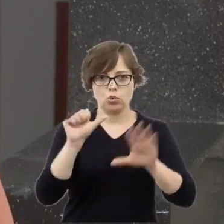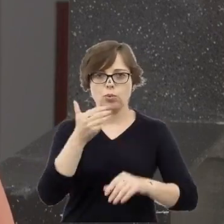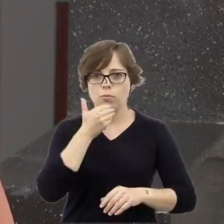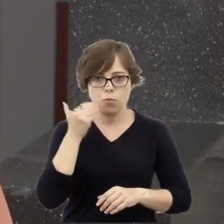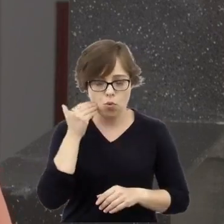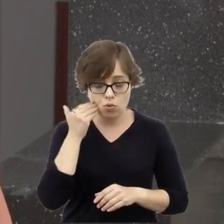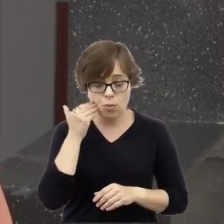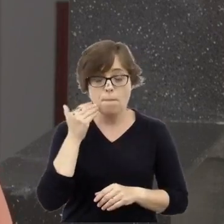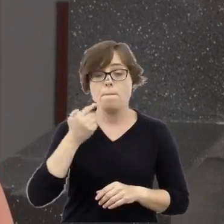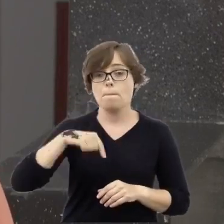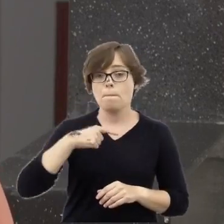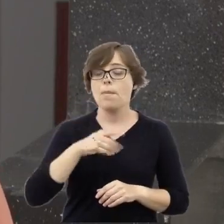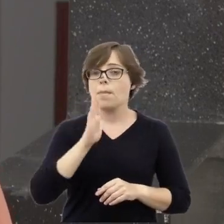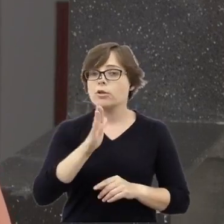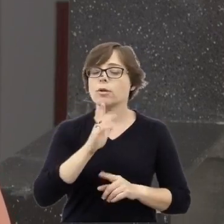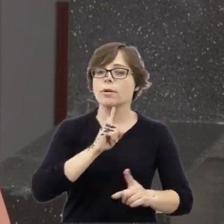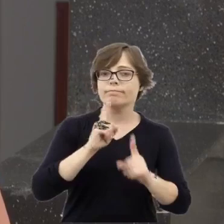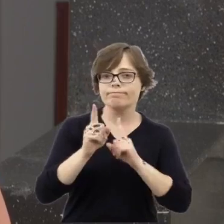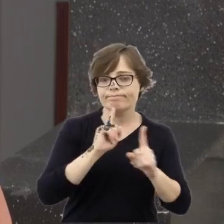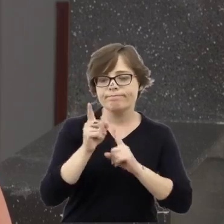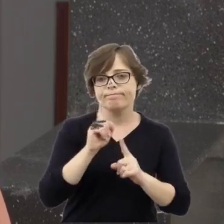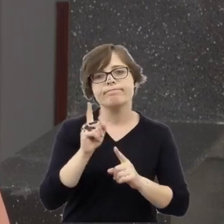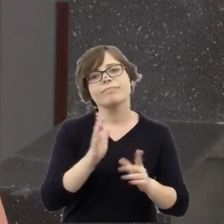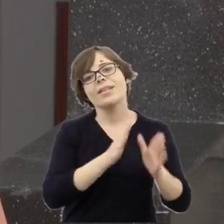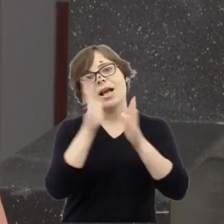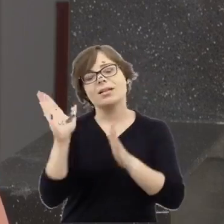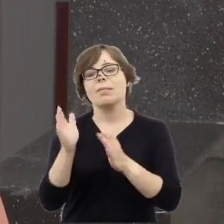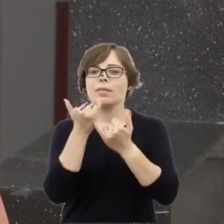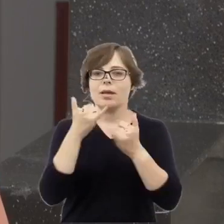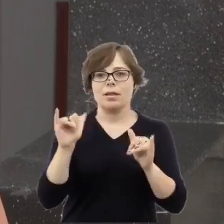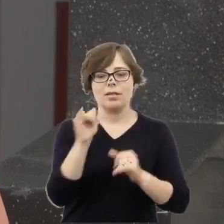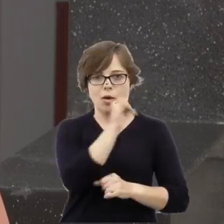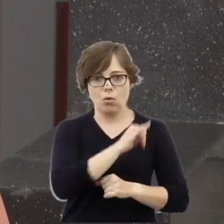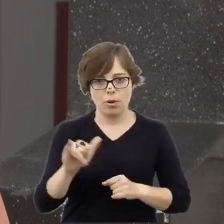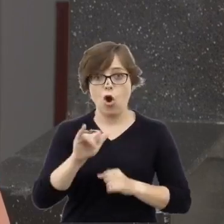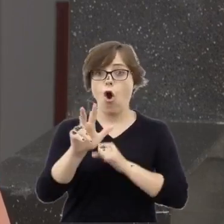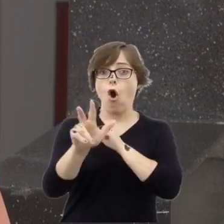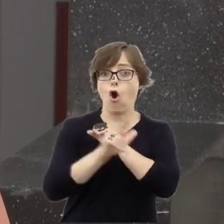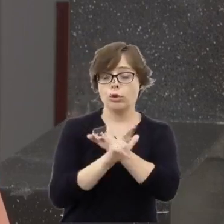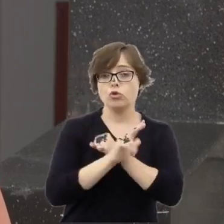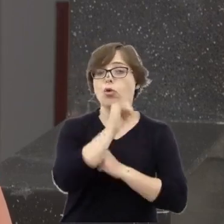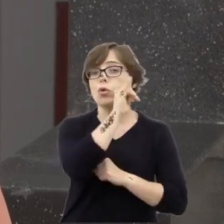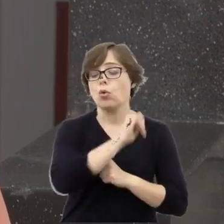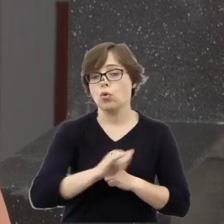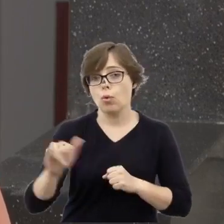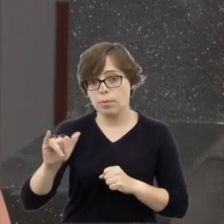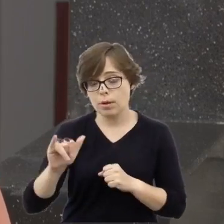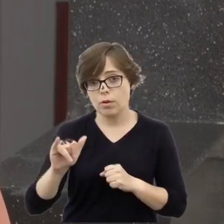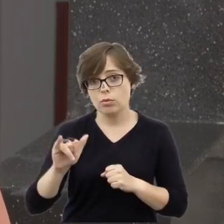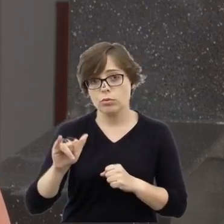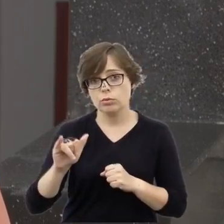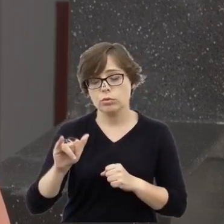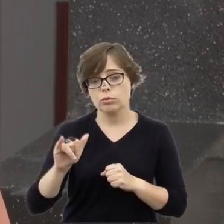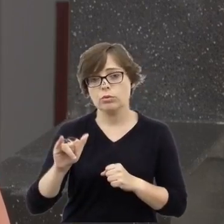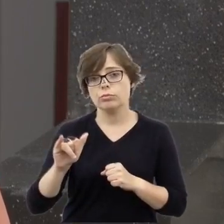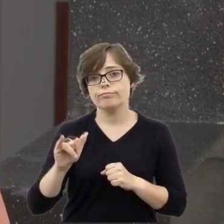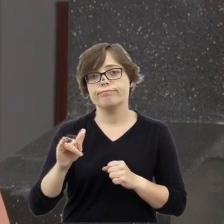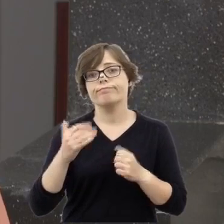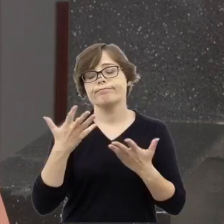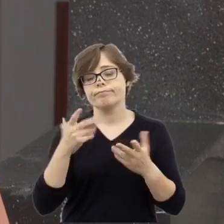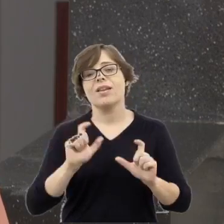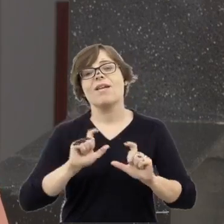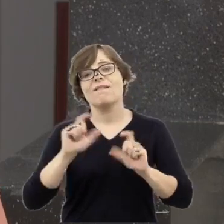którym będziemy konfrontować kolejną rocznicę bardzo ważną, bo to jest 80 rocznica z kolei